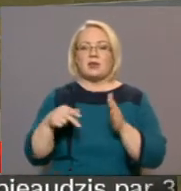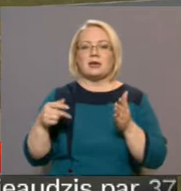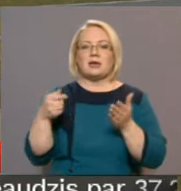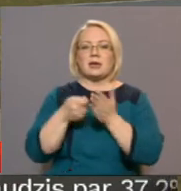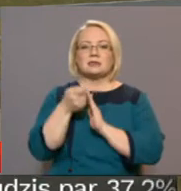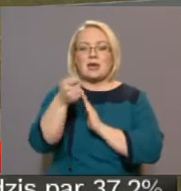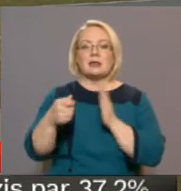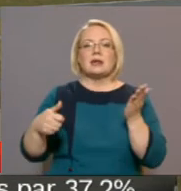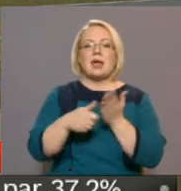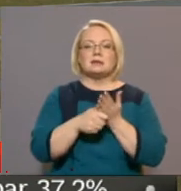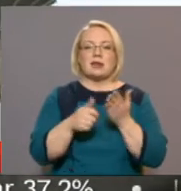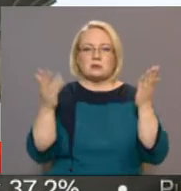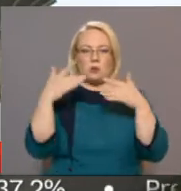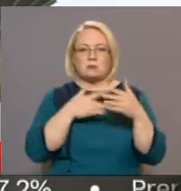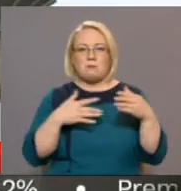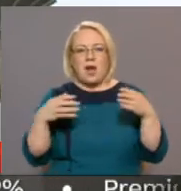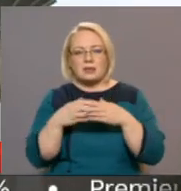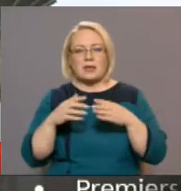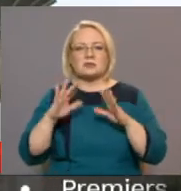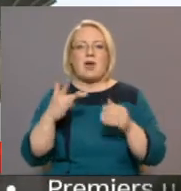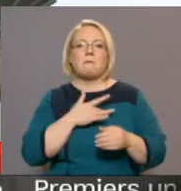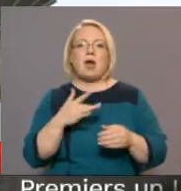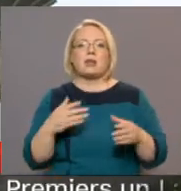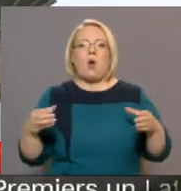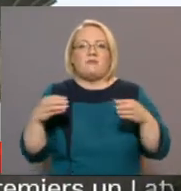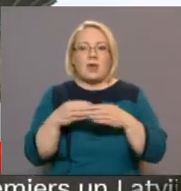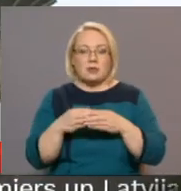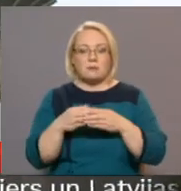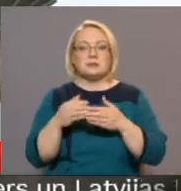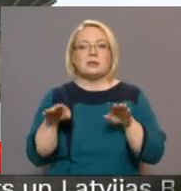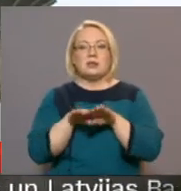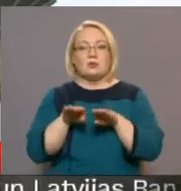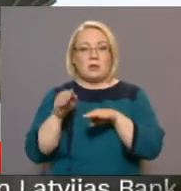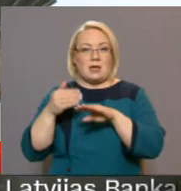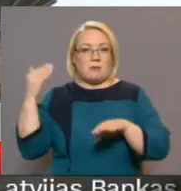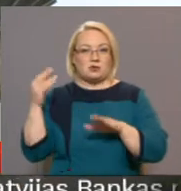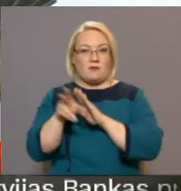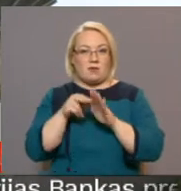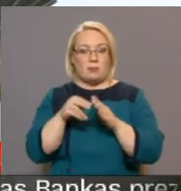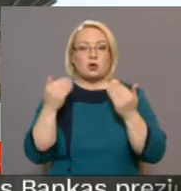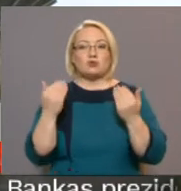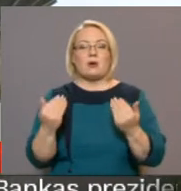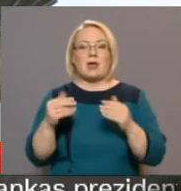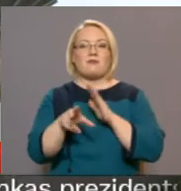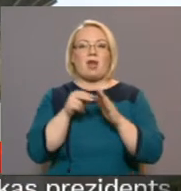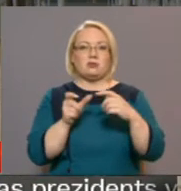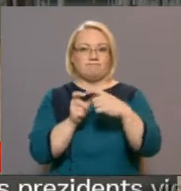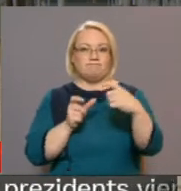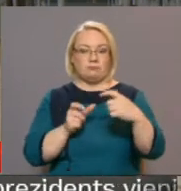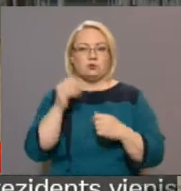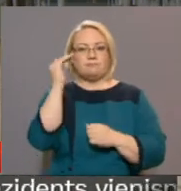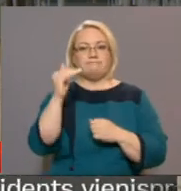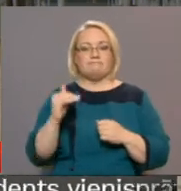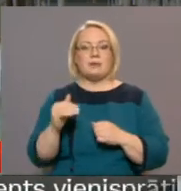politiskās partijas vai partijā fienības. Atšķirībā no iepriekšējām vēlēšanām šogad vēlēšanas zīmēs tiks drogātas kandidātus